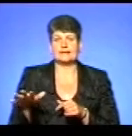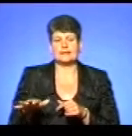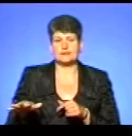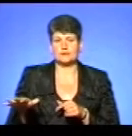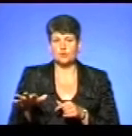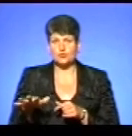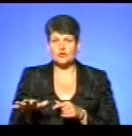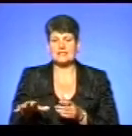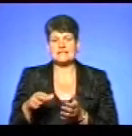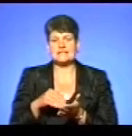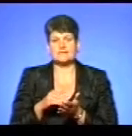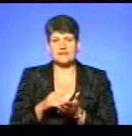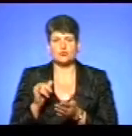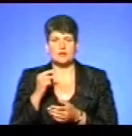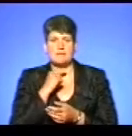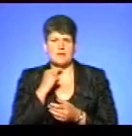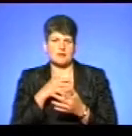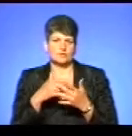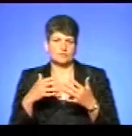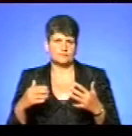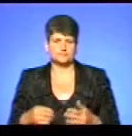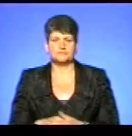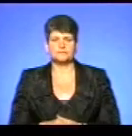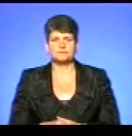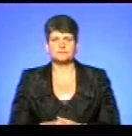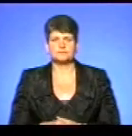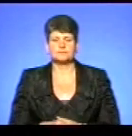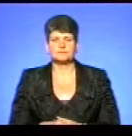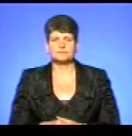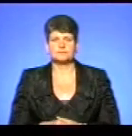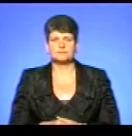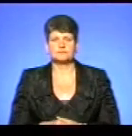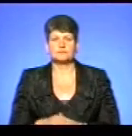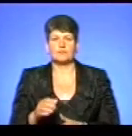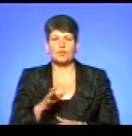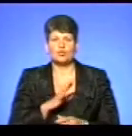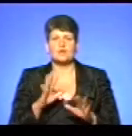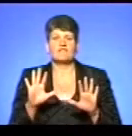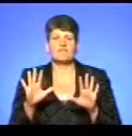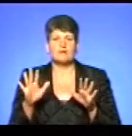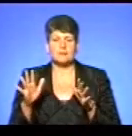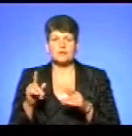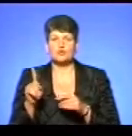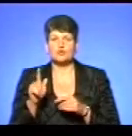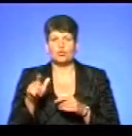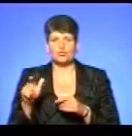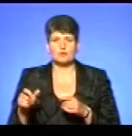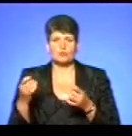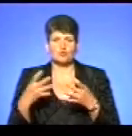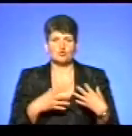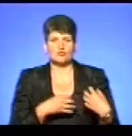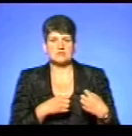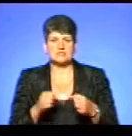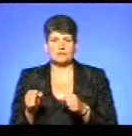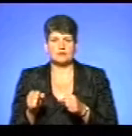території свинину та м'ясопродукти. Були такі випадки, що люди просто вивозили і